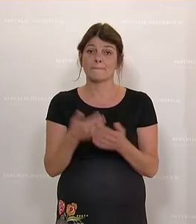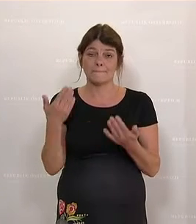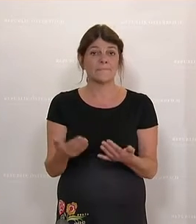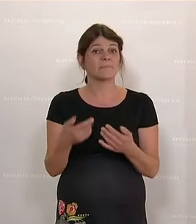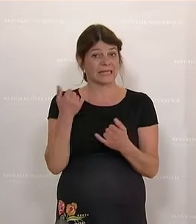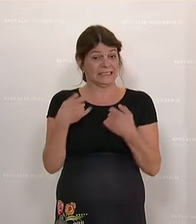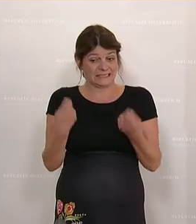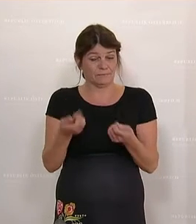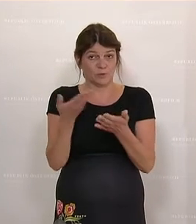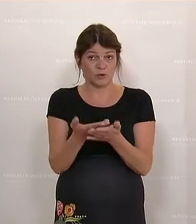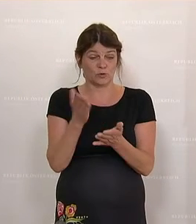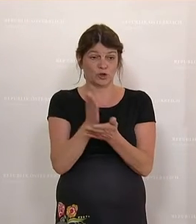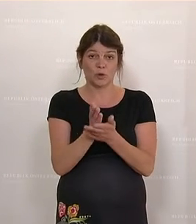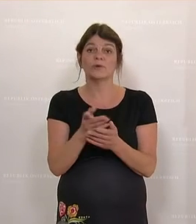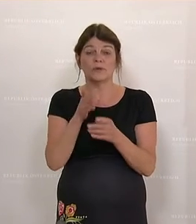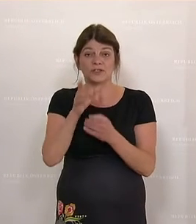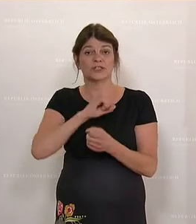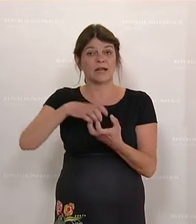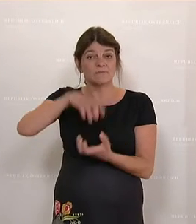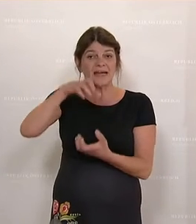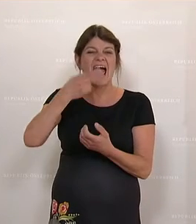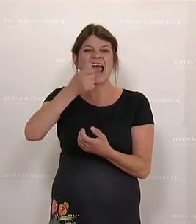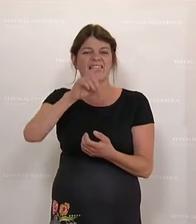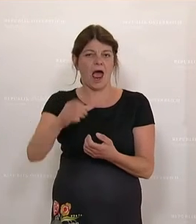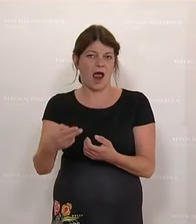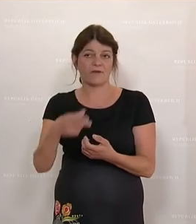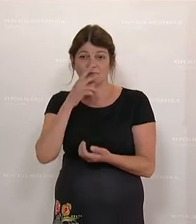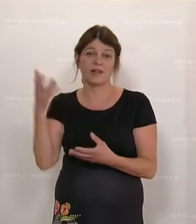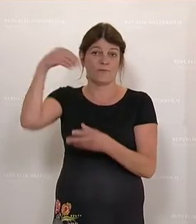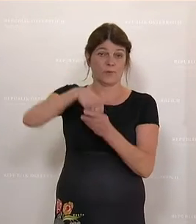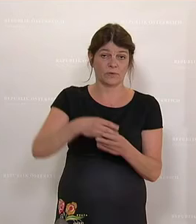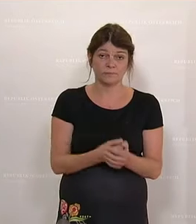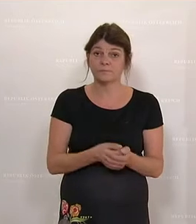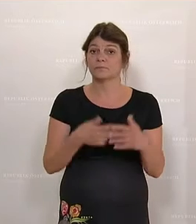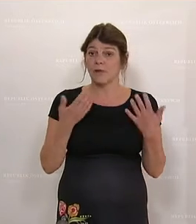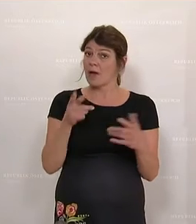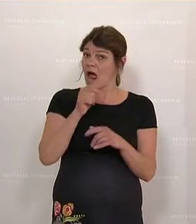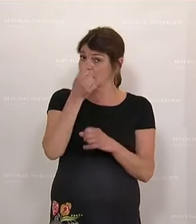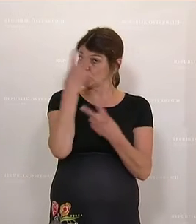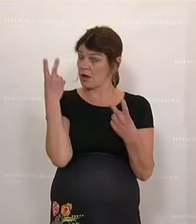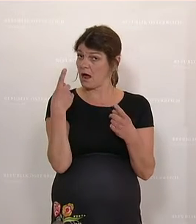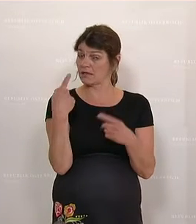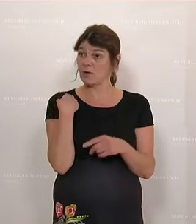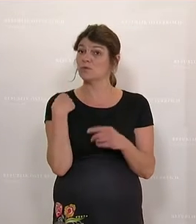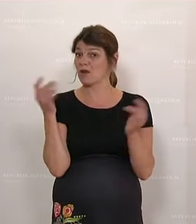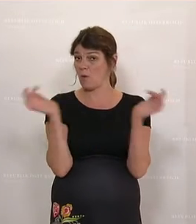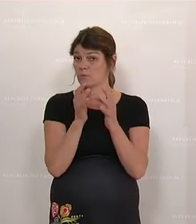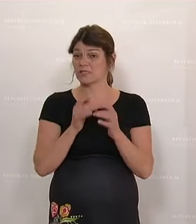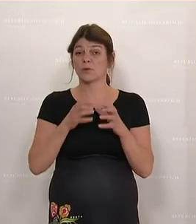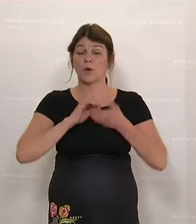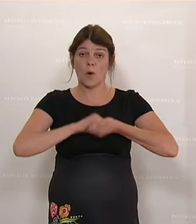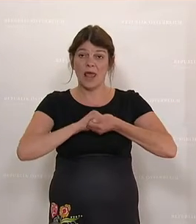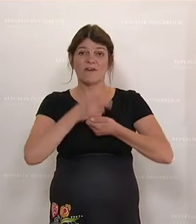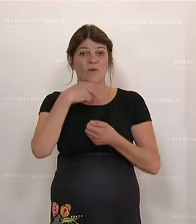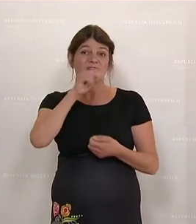Prinzip gibt und Heidach gefüllt wird. Aber eins muss uns auch klar sein. Und da schaue ich unsere Oppositionskolleginnen und Kollegen